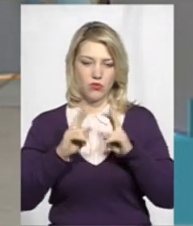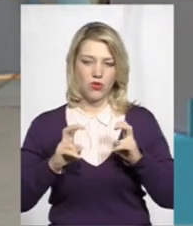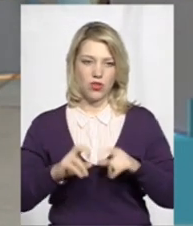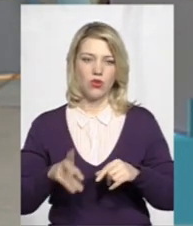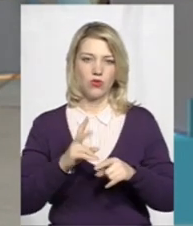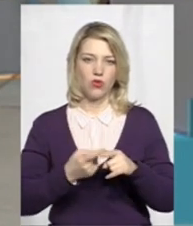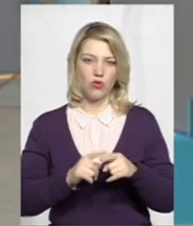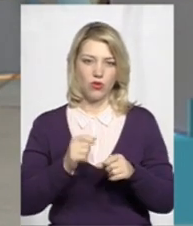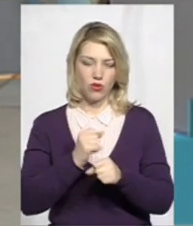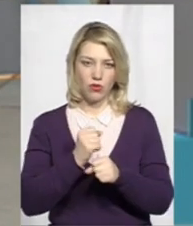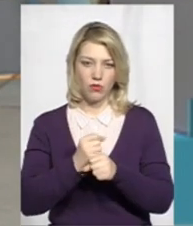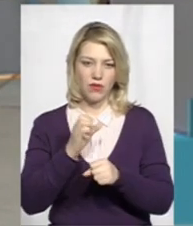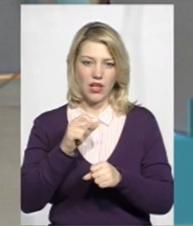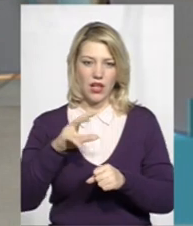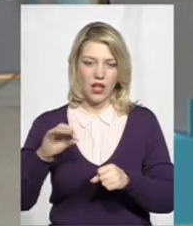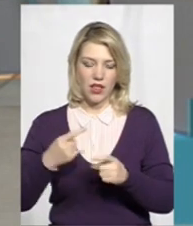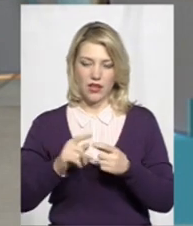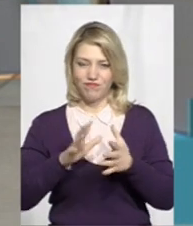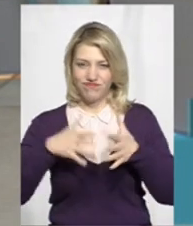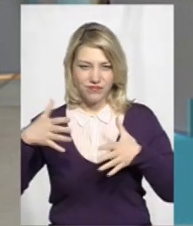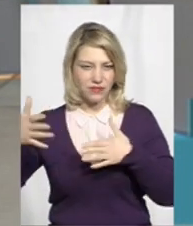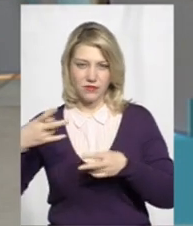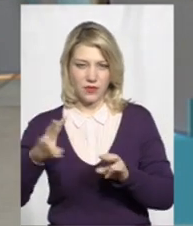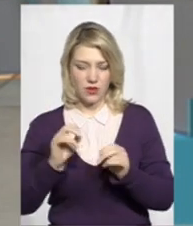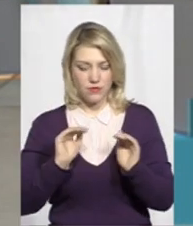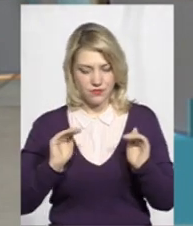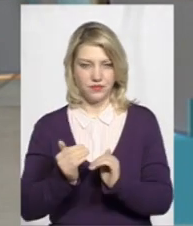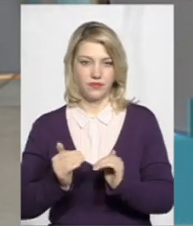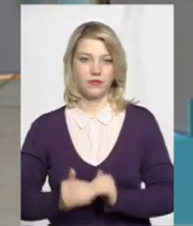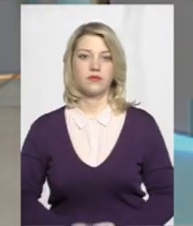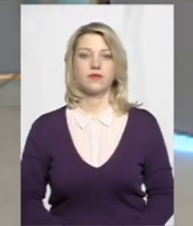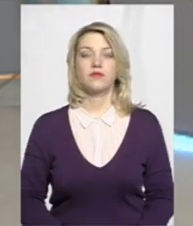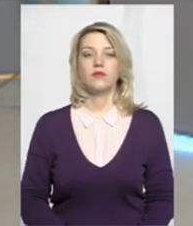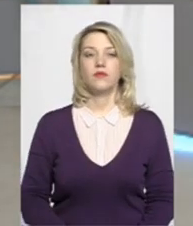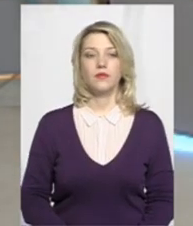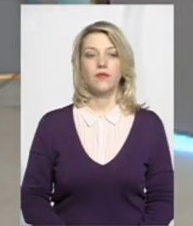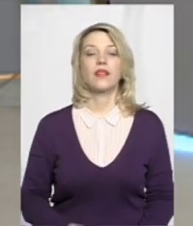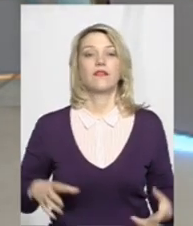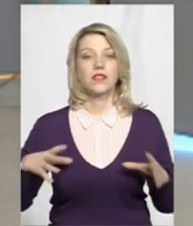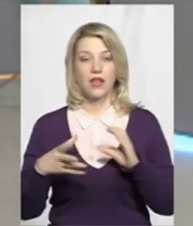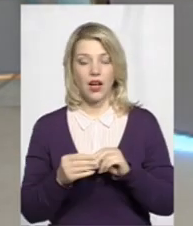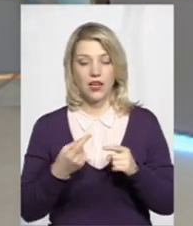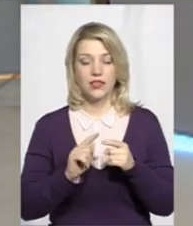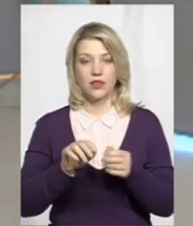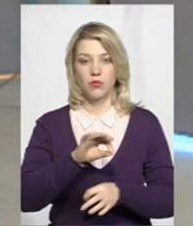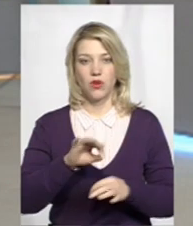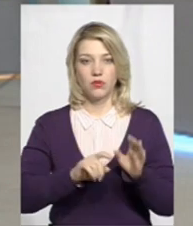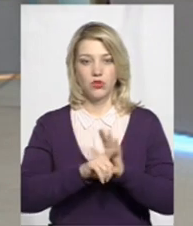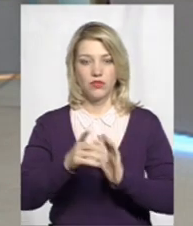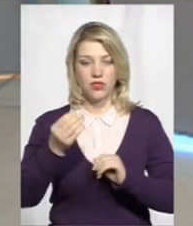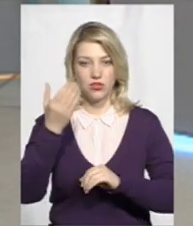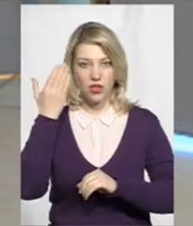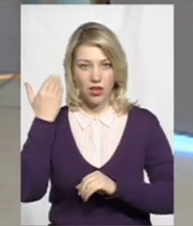І озвучте, будь ласка, результат, але попрошу не надто розлого. Ми поговоримо. Так, взагалі проєкт розпочався ще